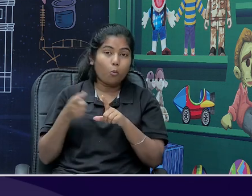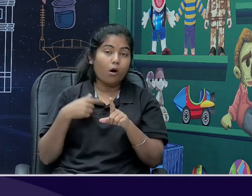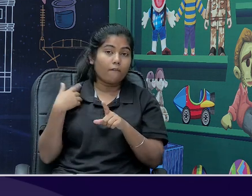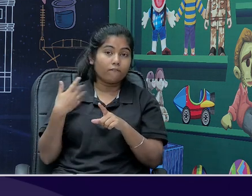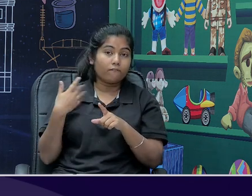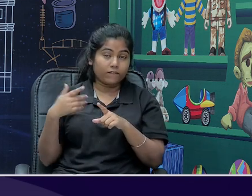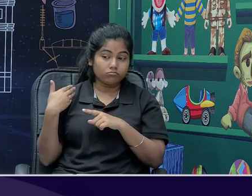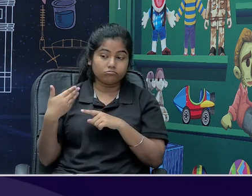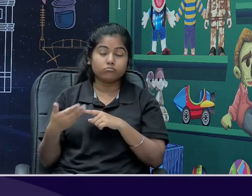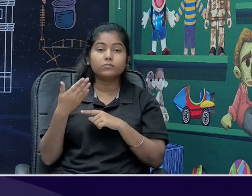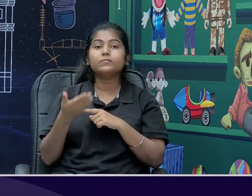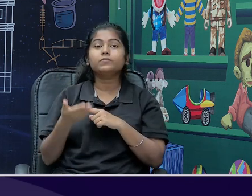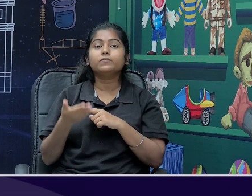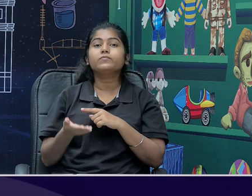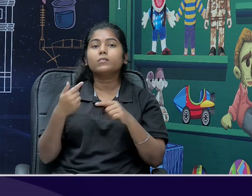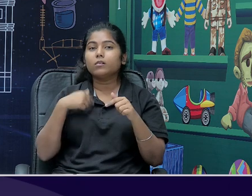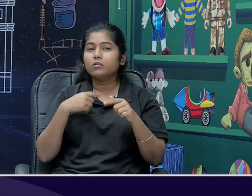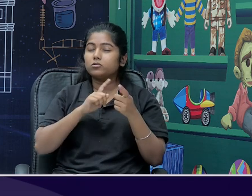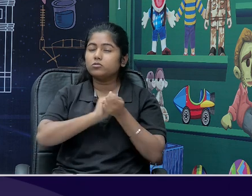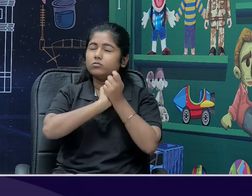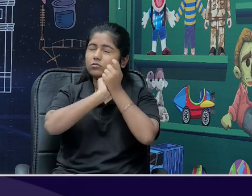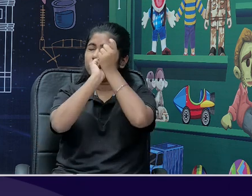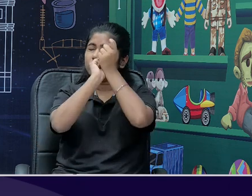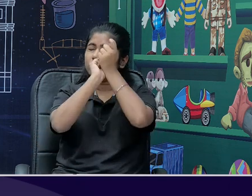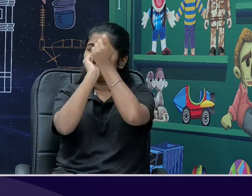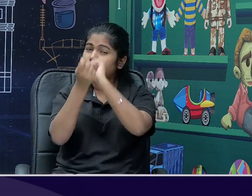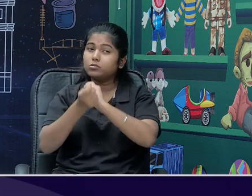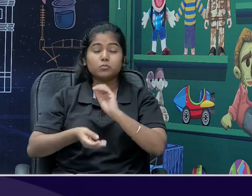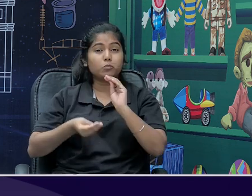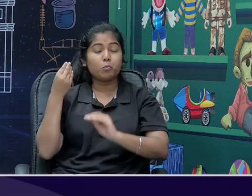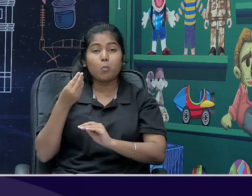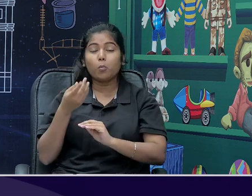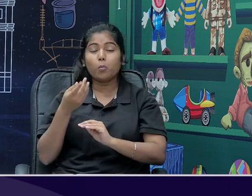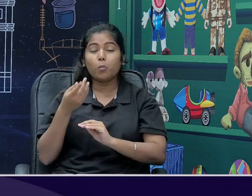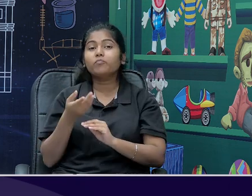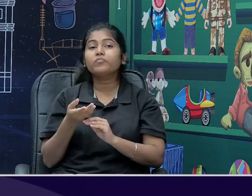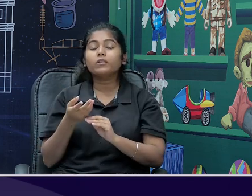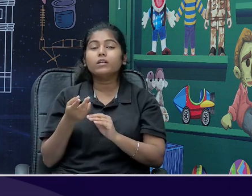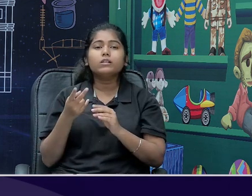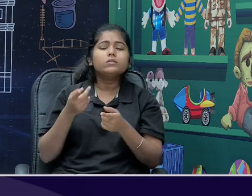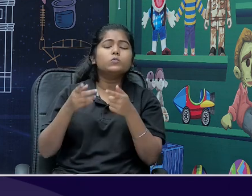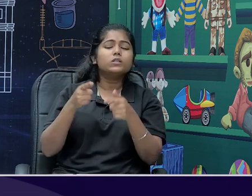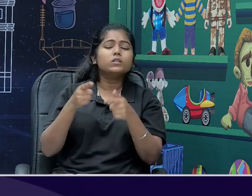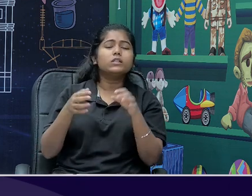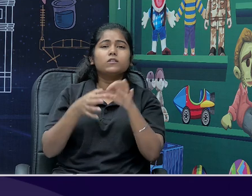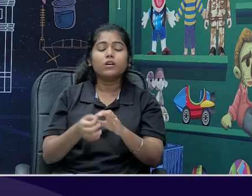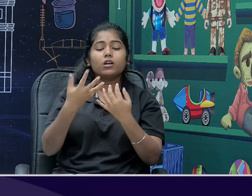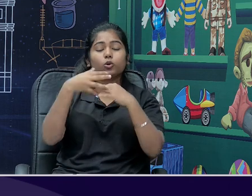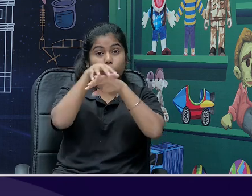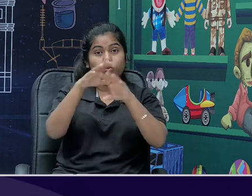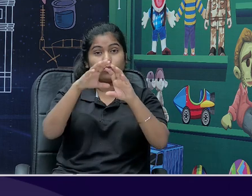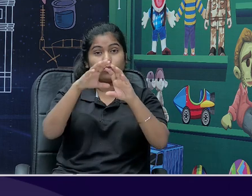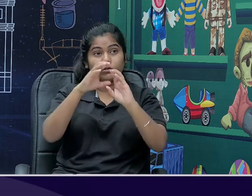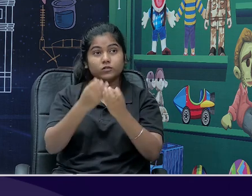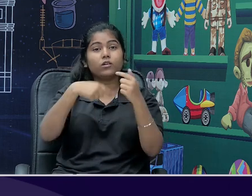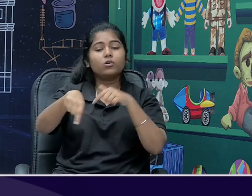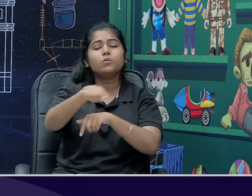सब जो आपने कहा कि बहुत dynamically changes हो रहे हैं, the entire business studies, तो वो बच्चों को inclusive classroom में कैसे